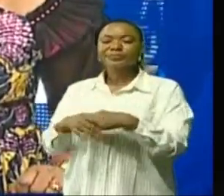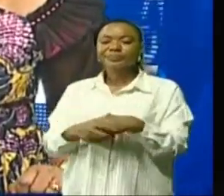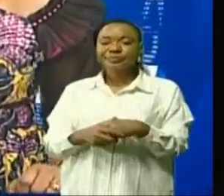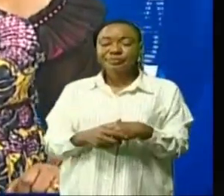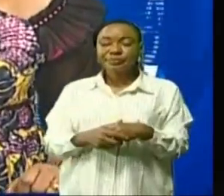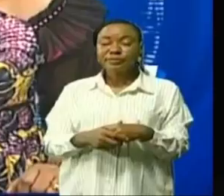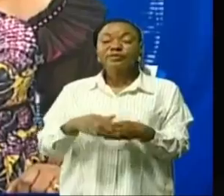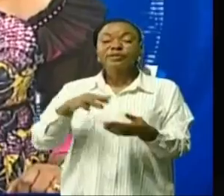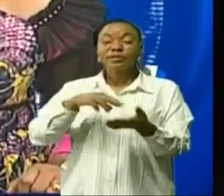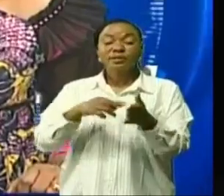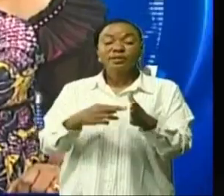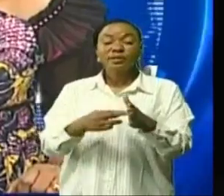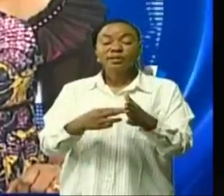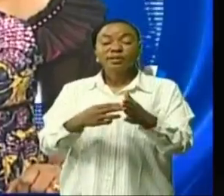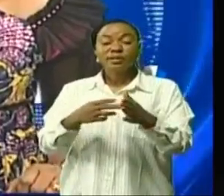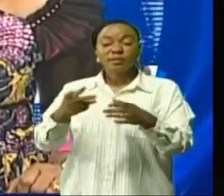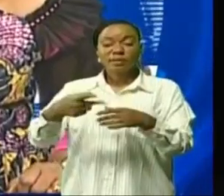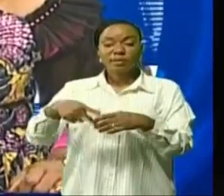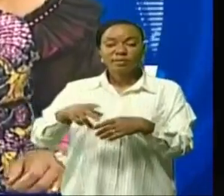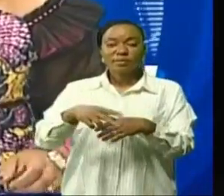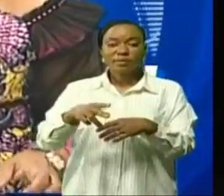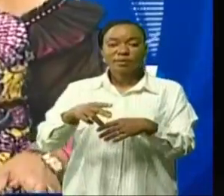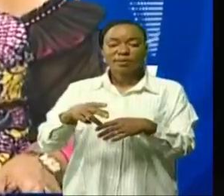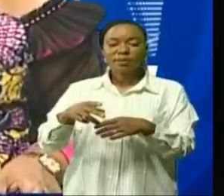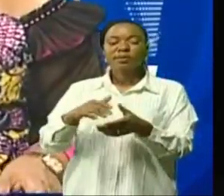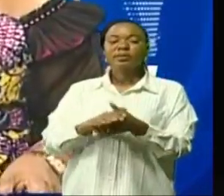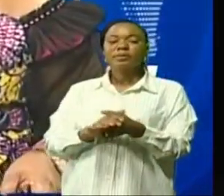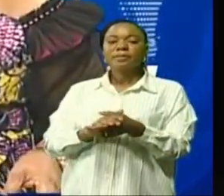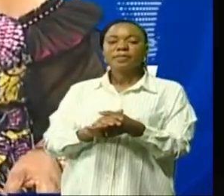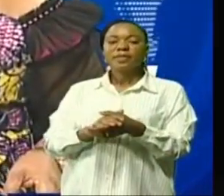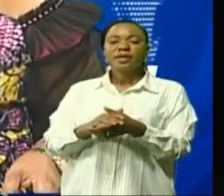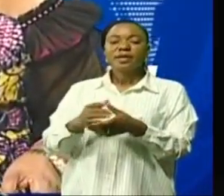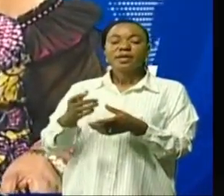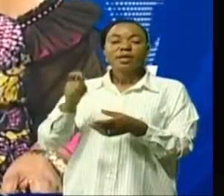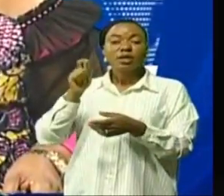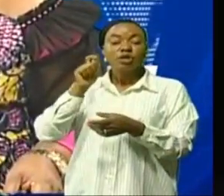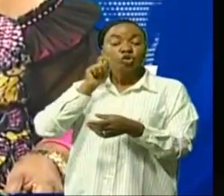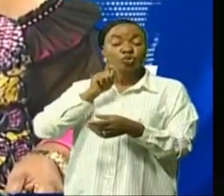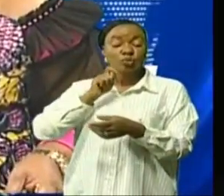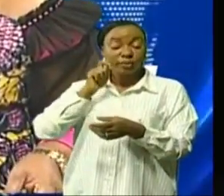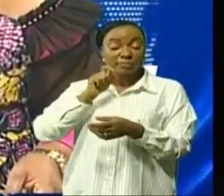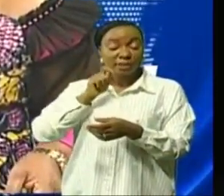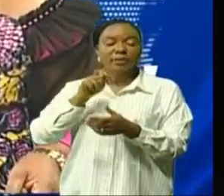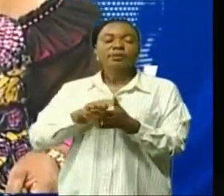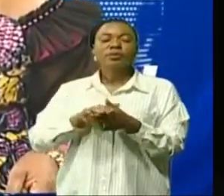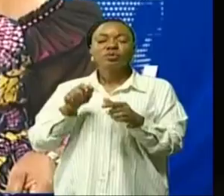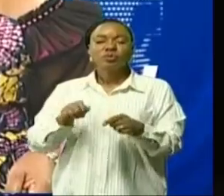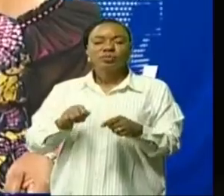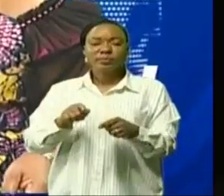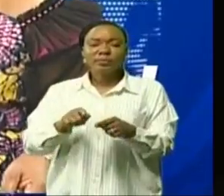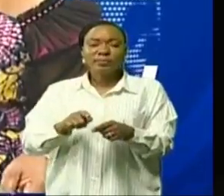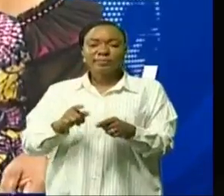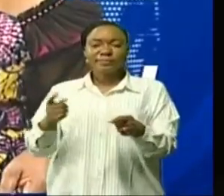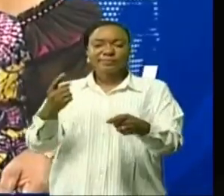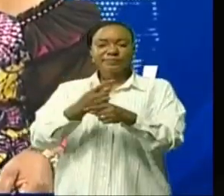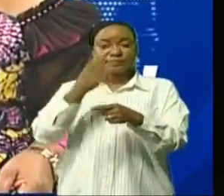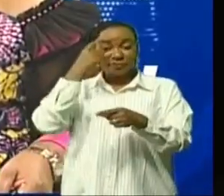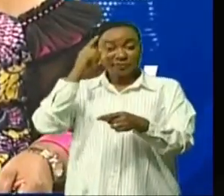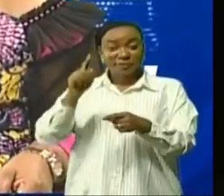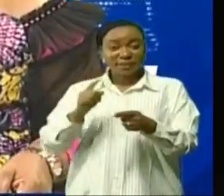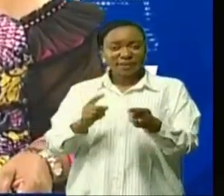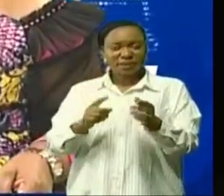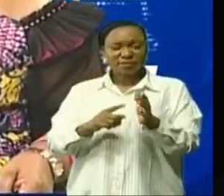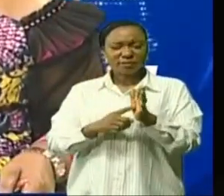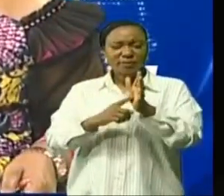Bohende chef-lieu de la province de la Chapa a vu aujourd'hui un de ses dignes fils fouler son sol Félix